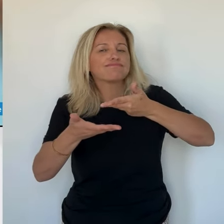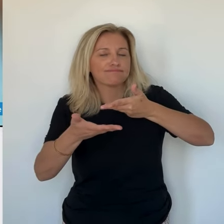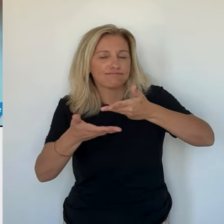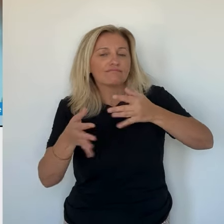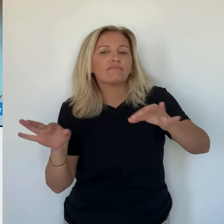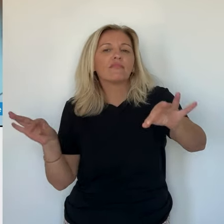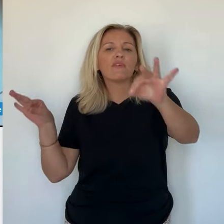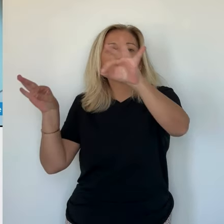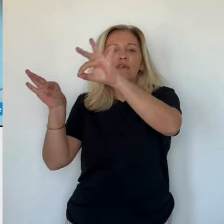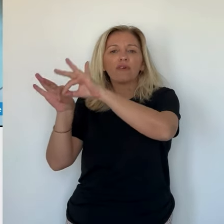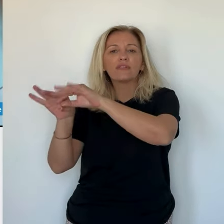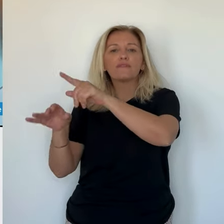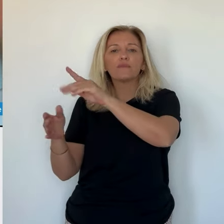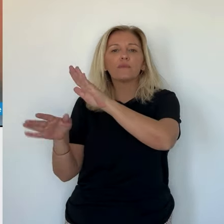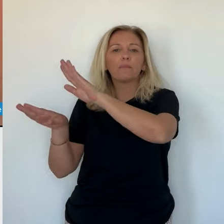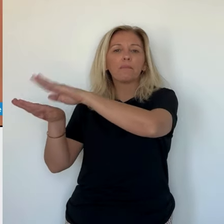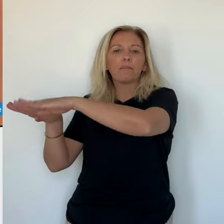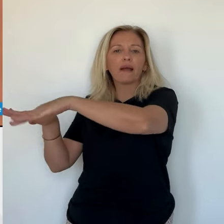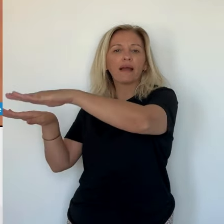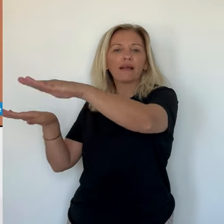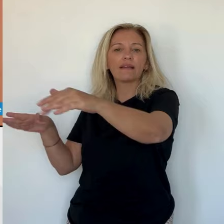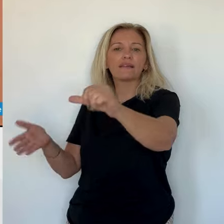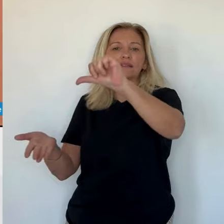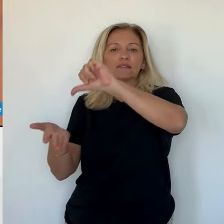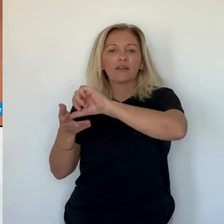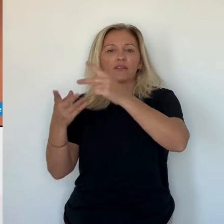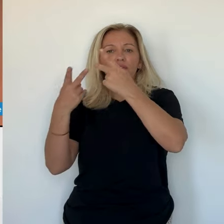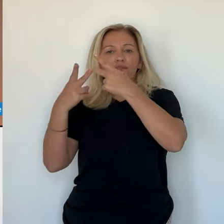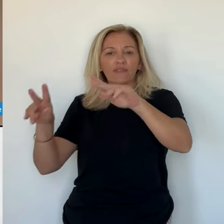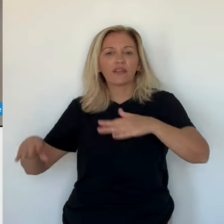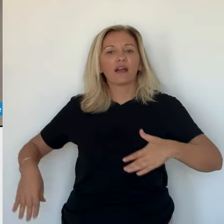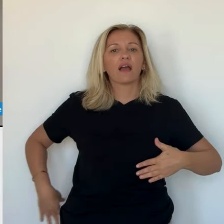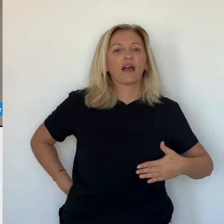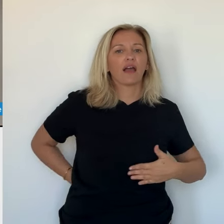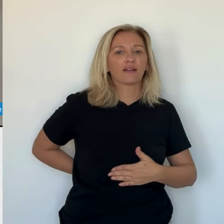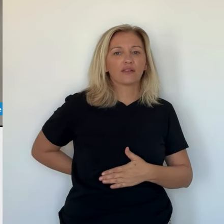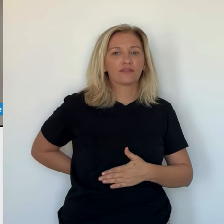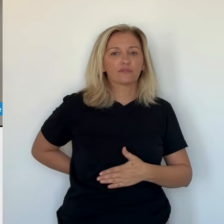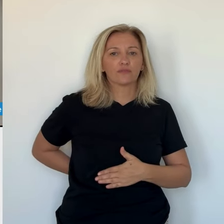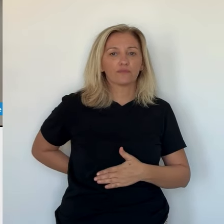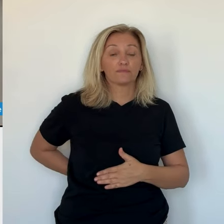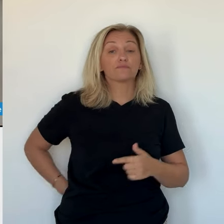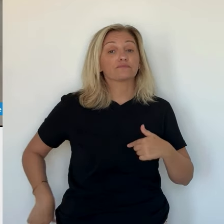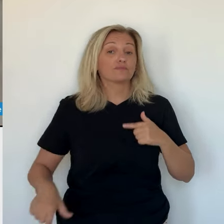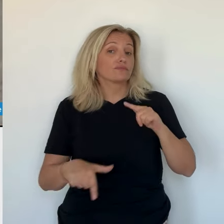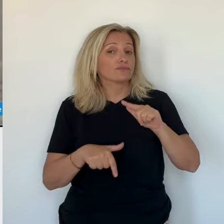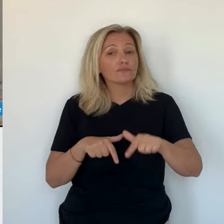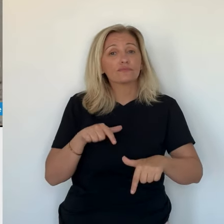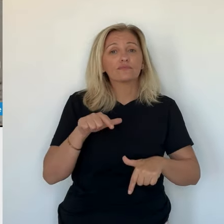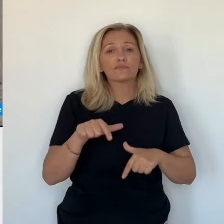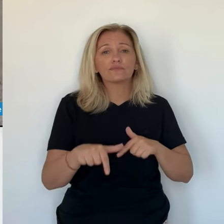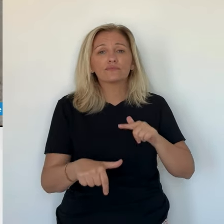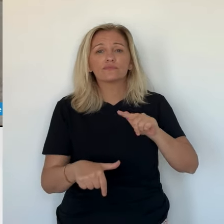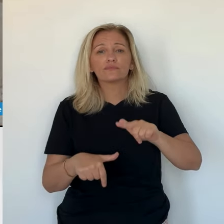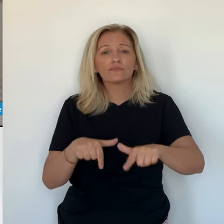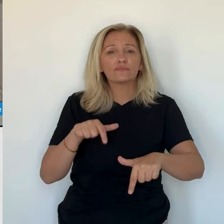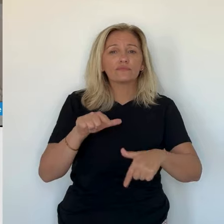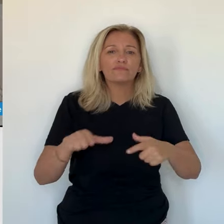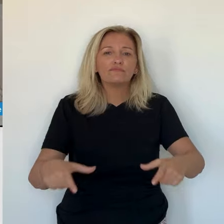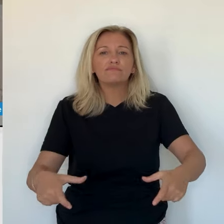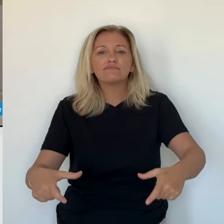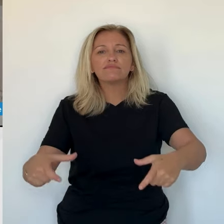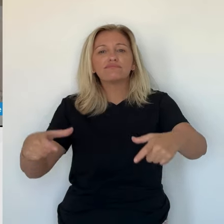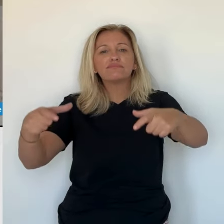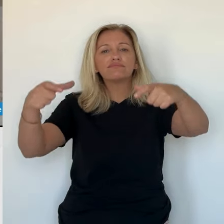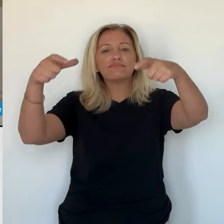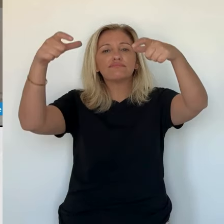un profil. Rendez-vous est donné sur un parking dans le centre-ville d'Ajaccio. Je me suis rendu au rendez-vous et j'arrive devant une